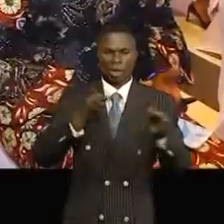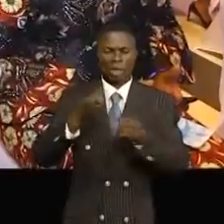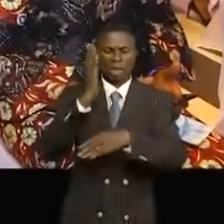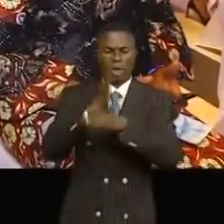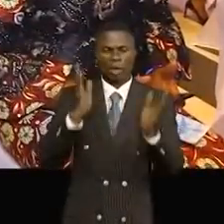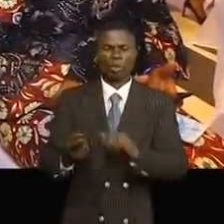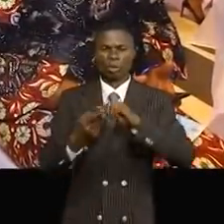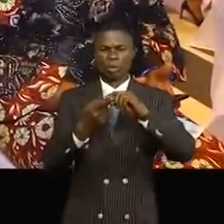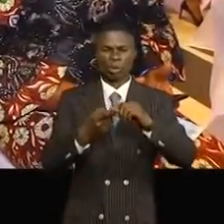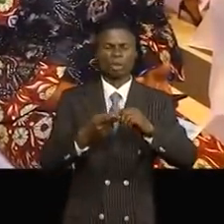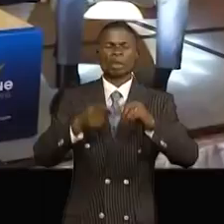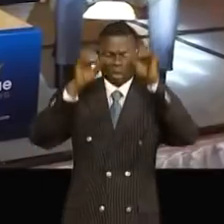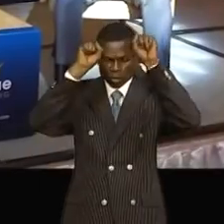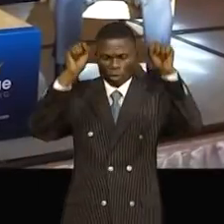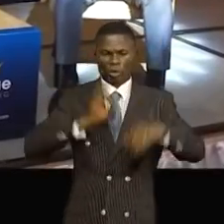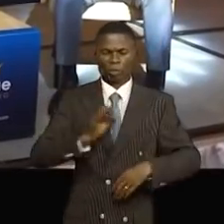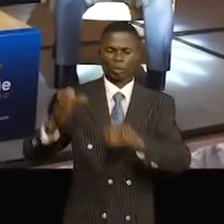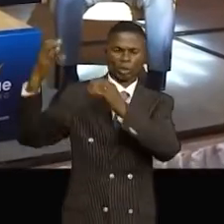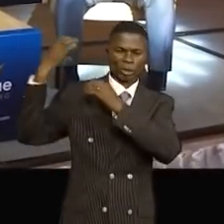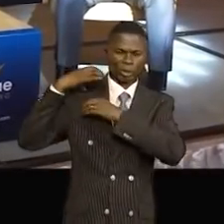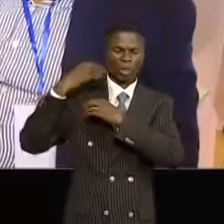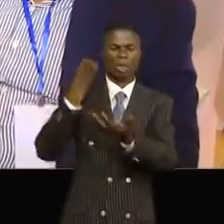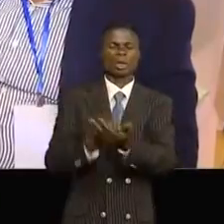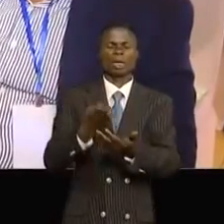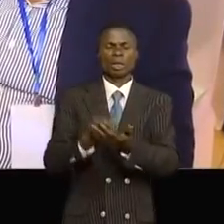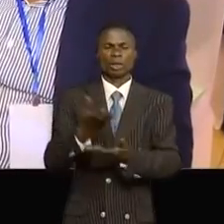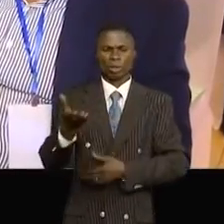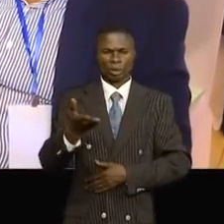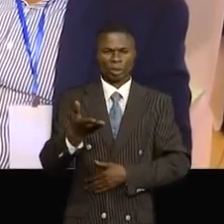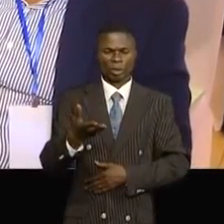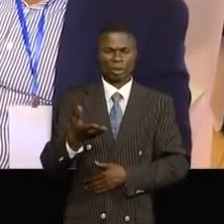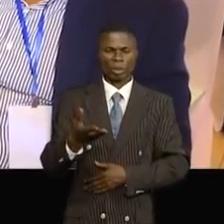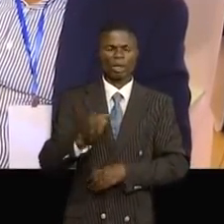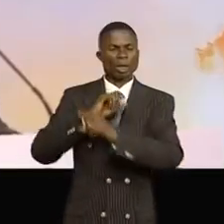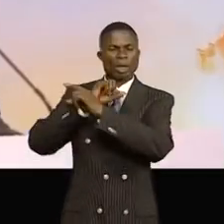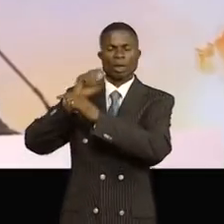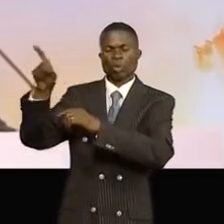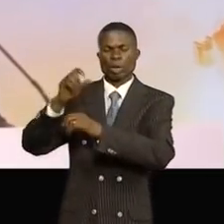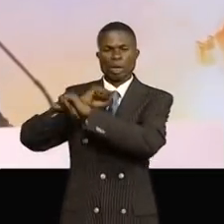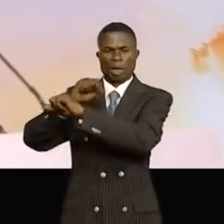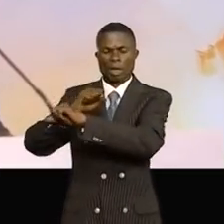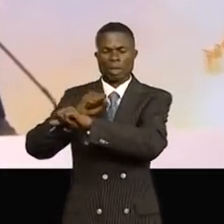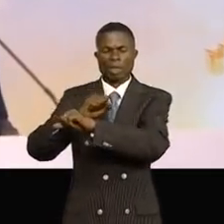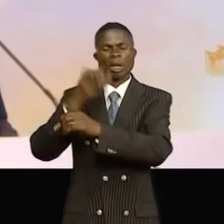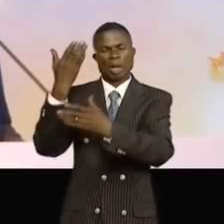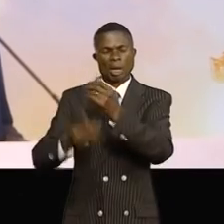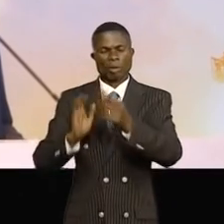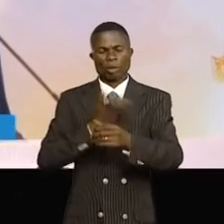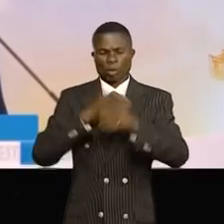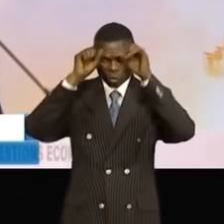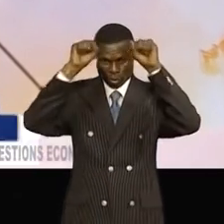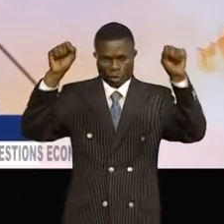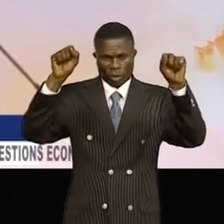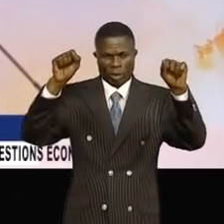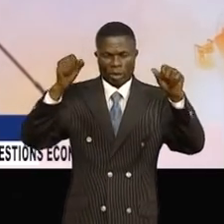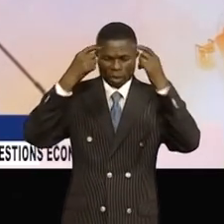principal du chef de l'État en charge de l'économie. Étant empêché, le président de la République tenant